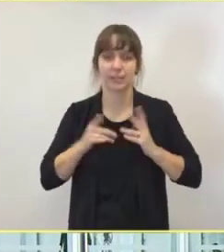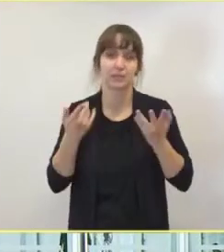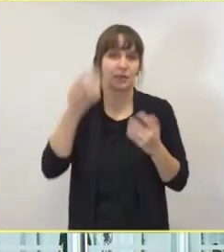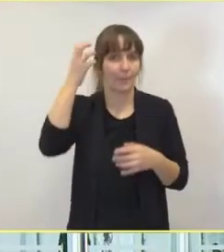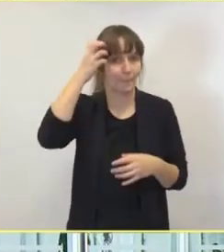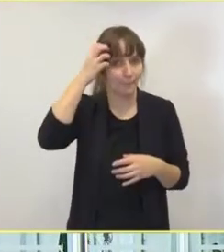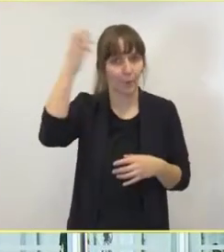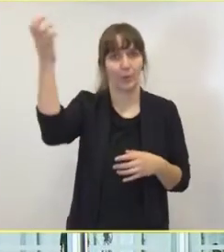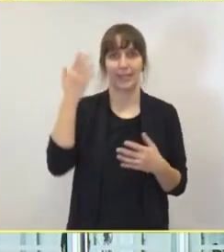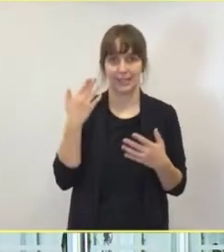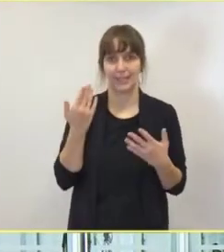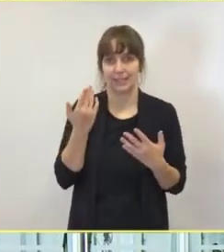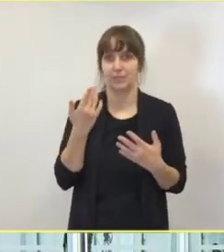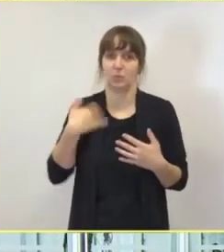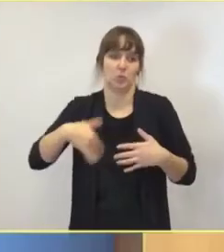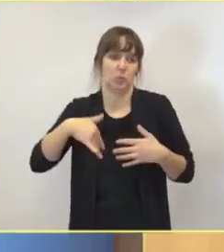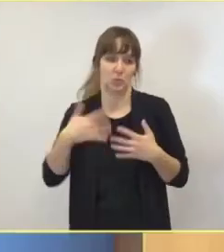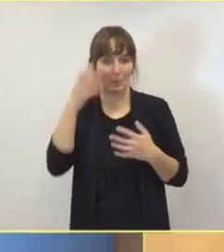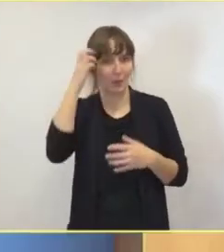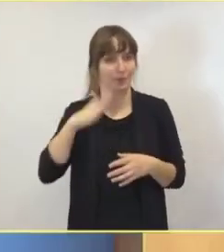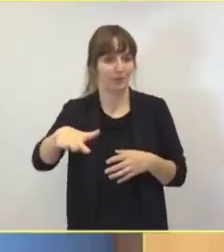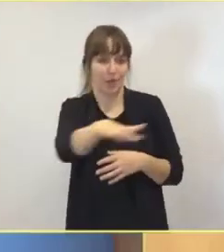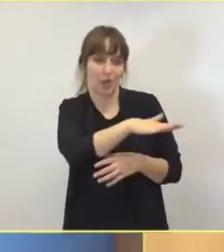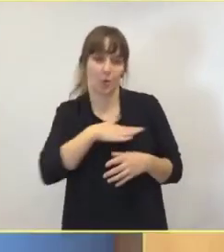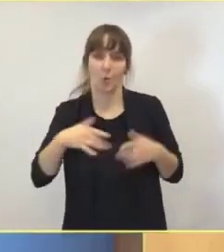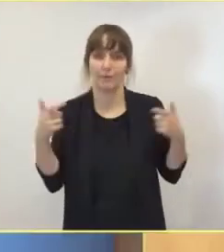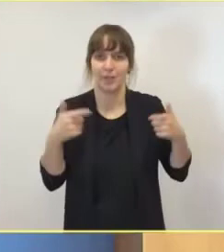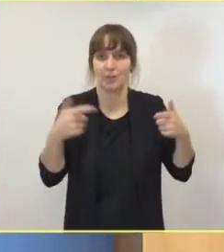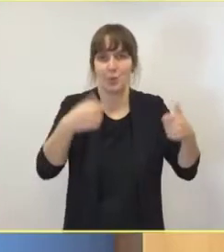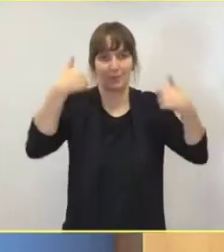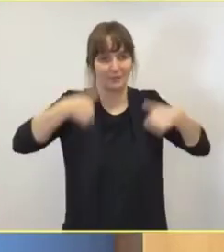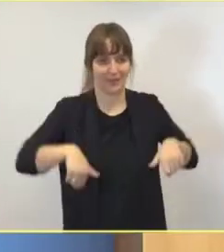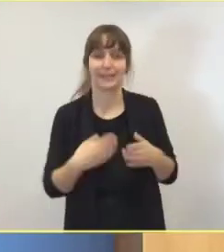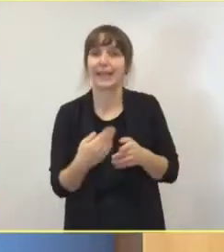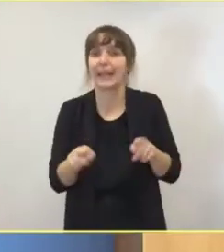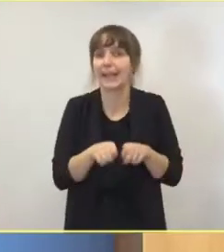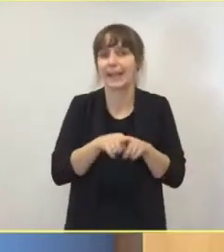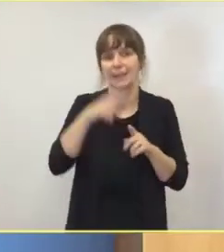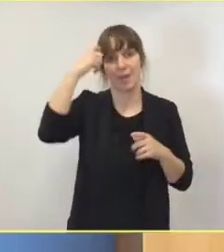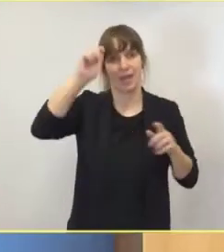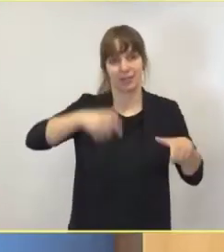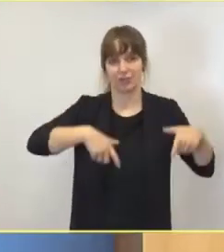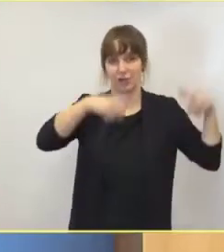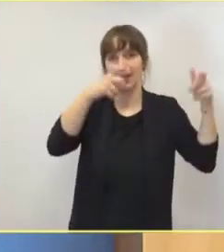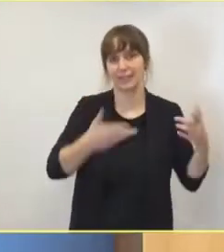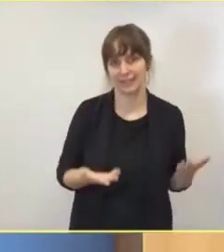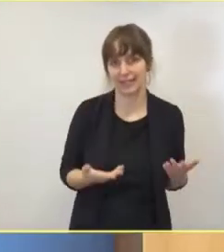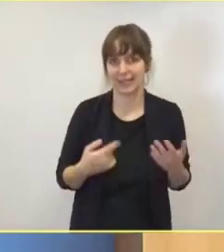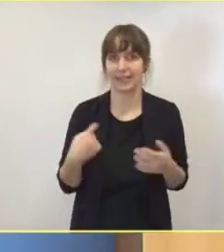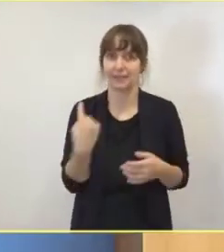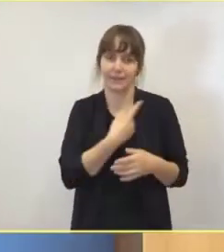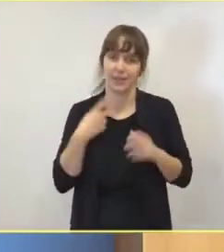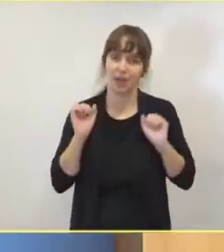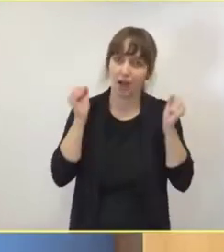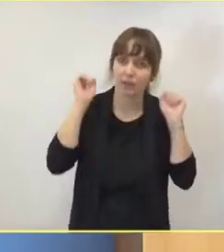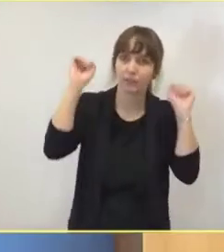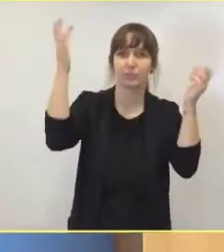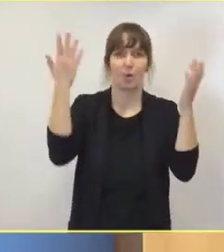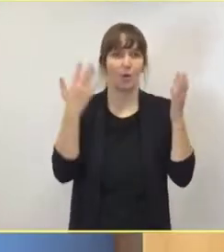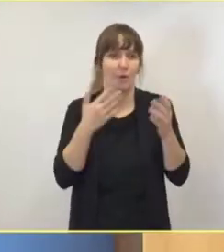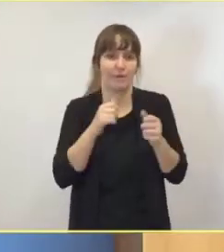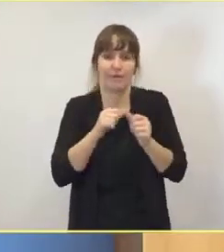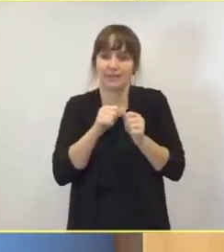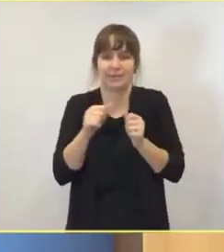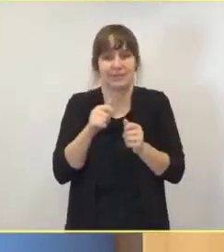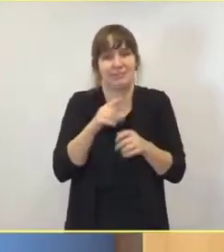Versorgungsauftrag für die Münchner Bevölkerung. Das heißt, ähnlich wie die Charité in Berlin haben wir ein Engagement in vielen, wenn nicht fast allen